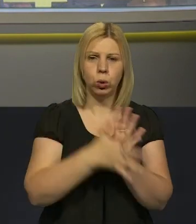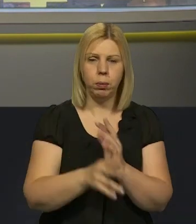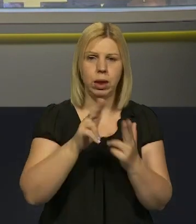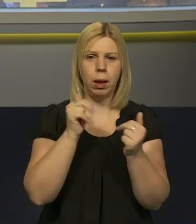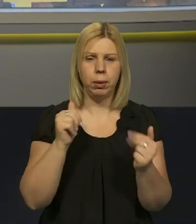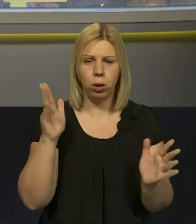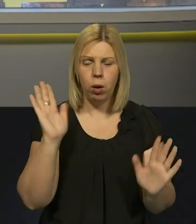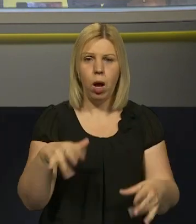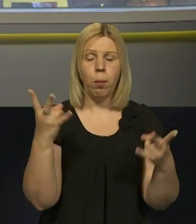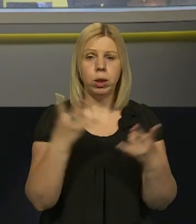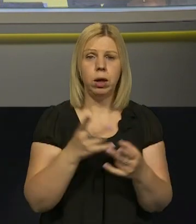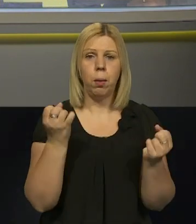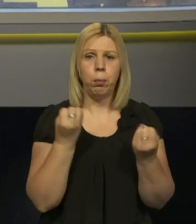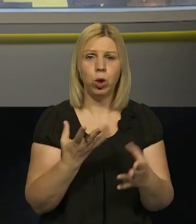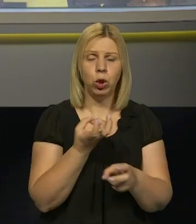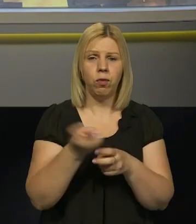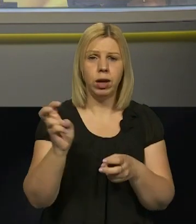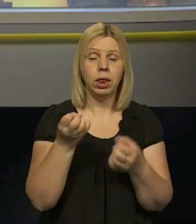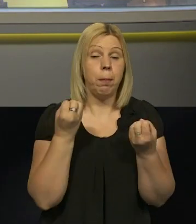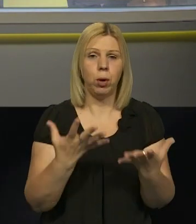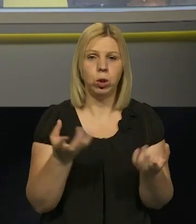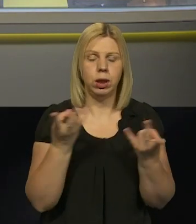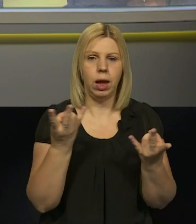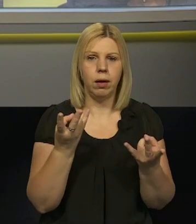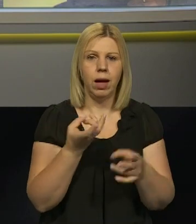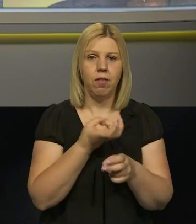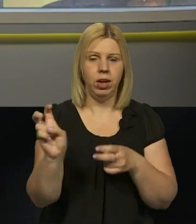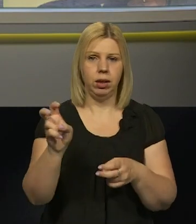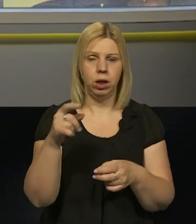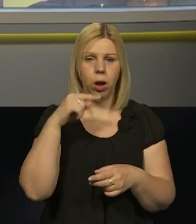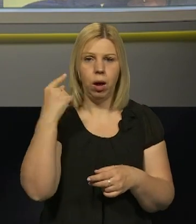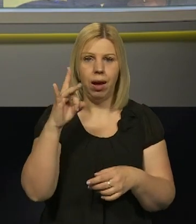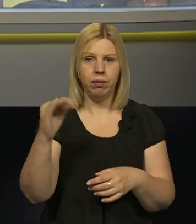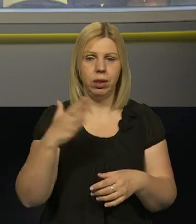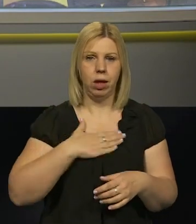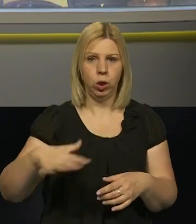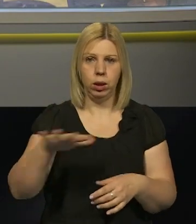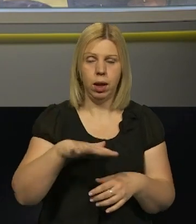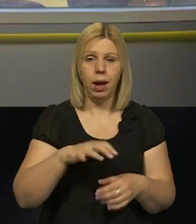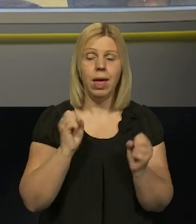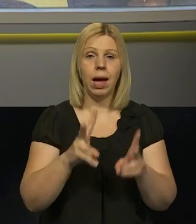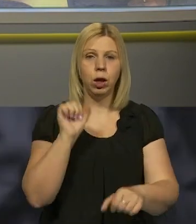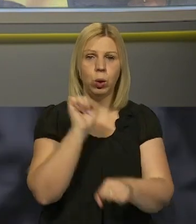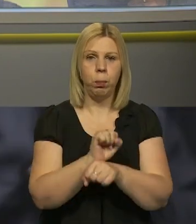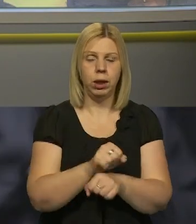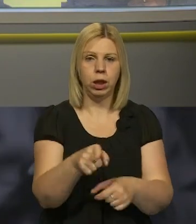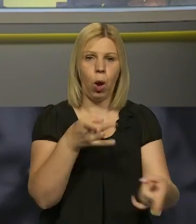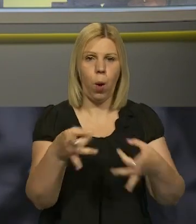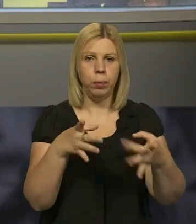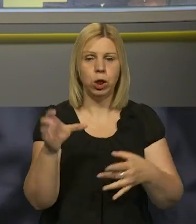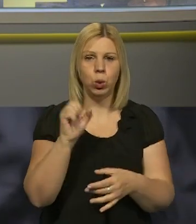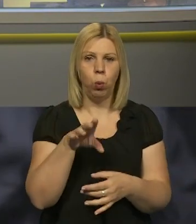Дніпропетровської потрібно просто вигнати, ну не просто, потрібно вигнати російську армію з нашої території. Як зупинити обстріли